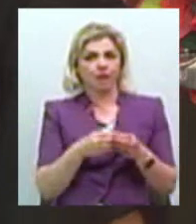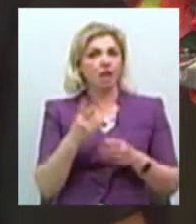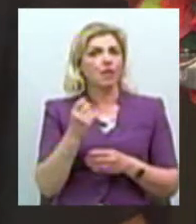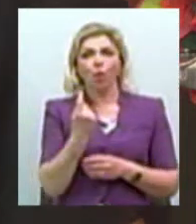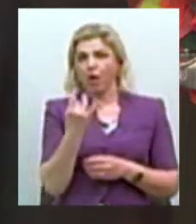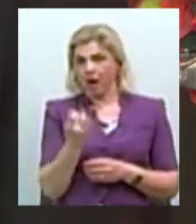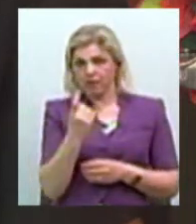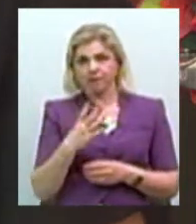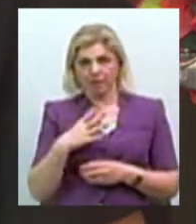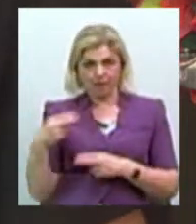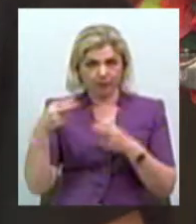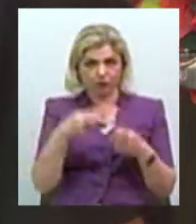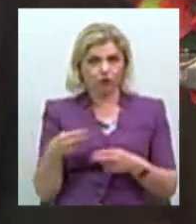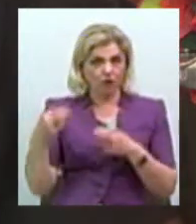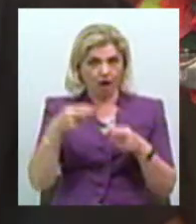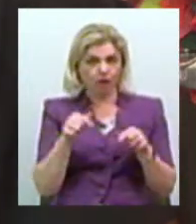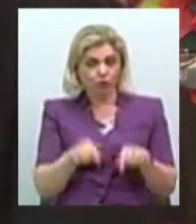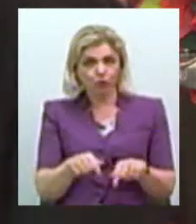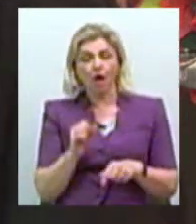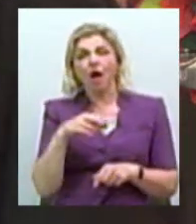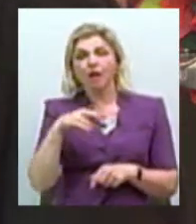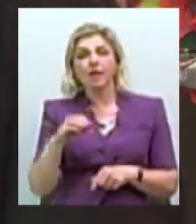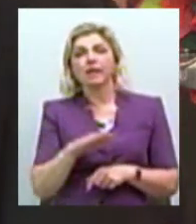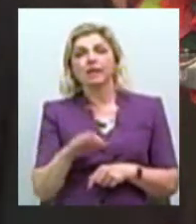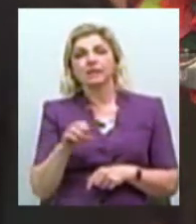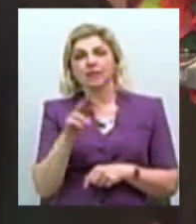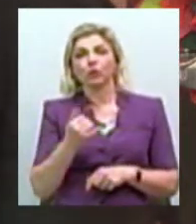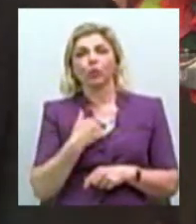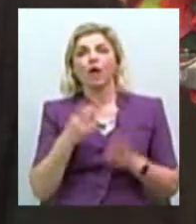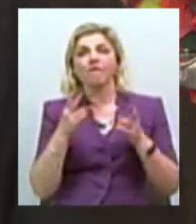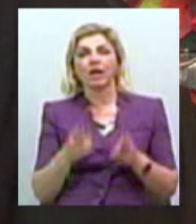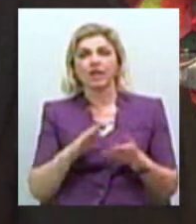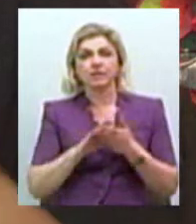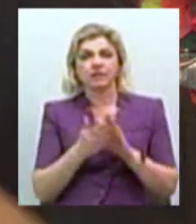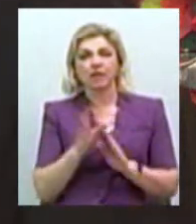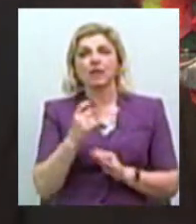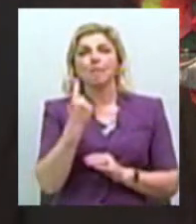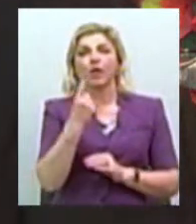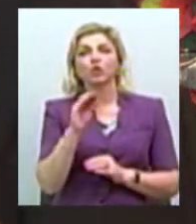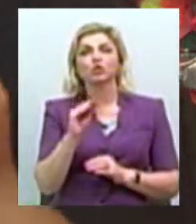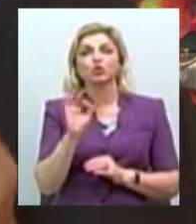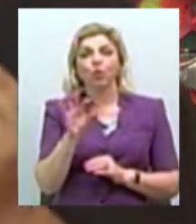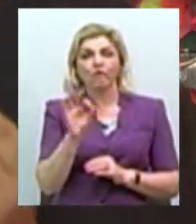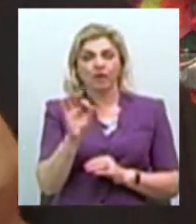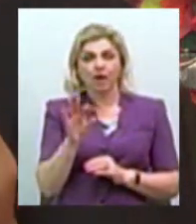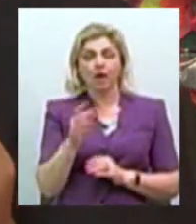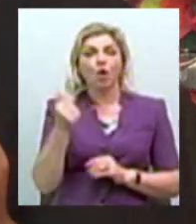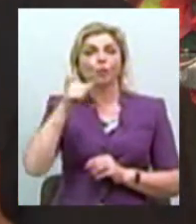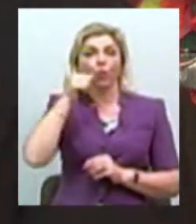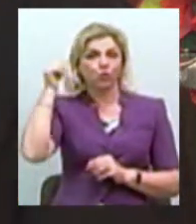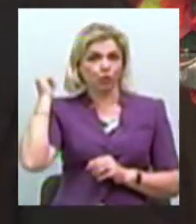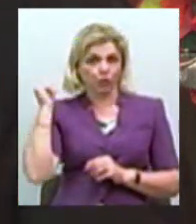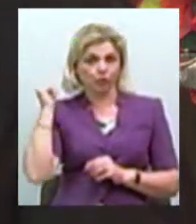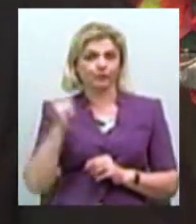вона до нас приїжджала, але садочок у нас в аварійному стані з 1 жовтня того року.